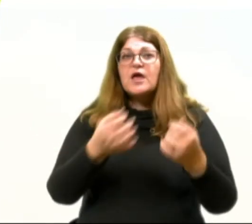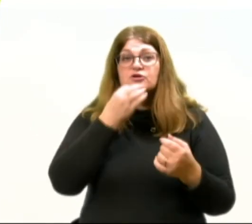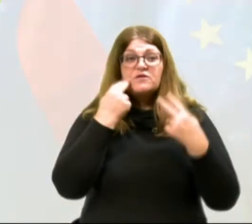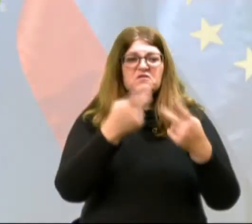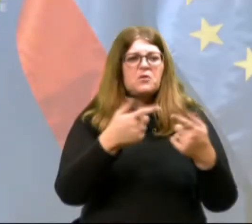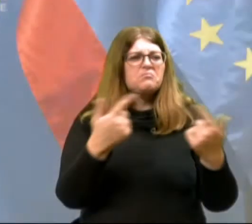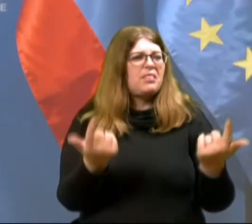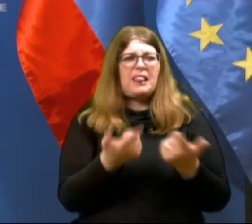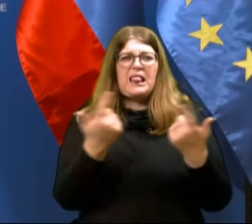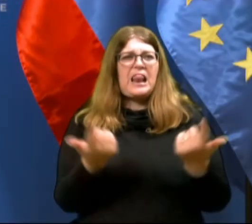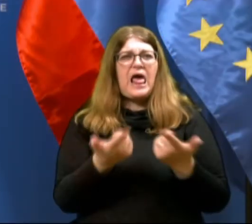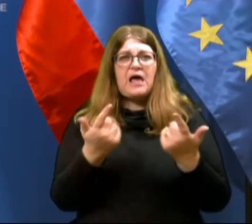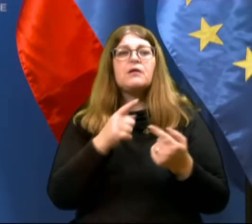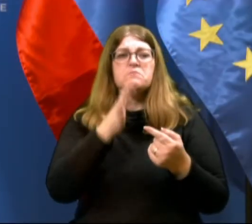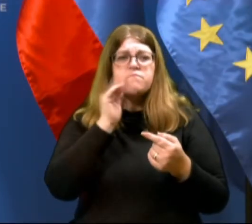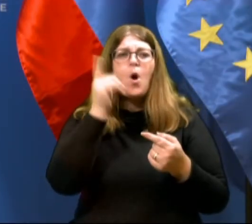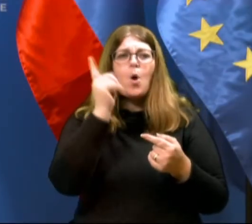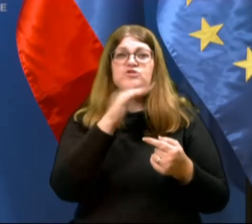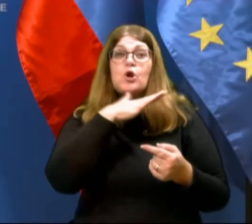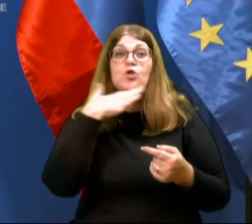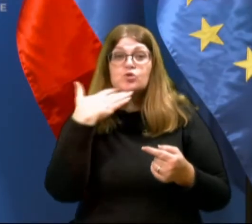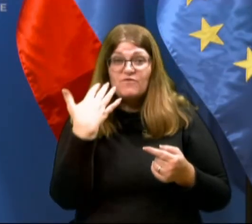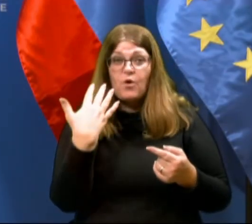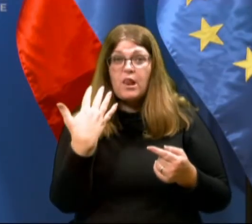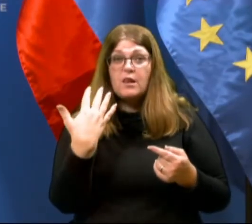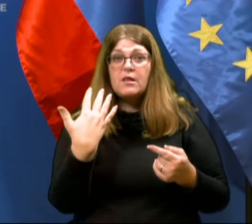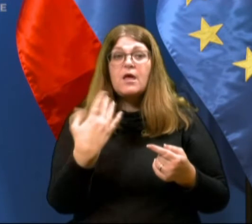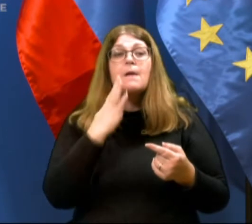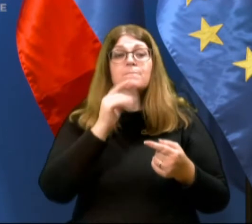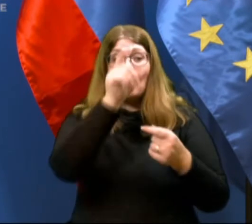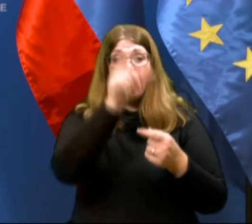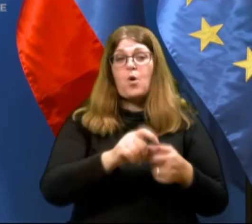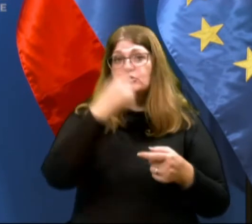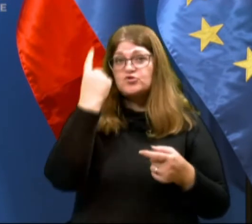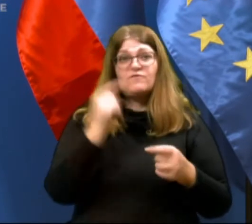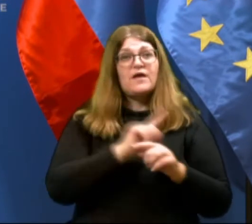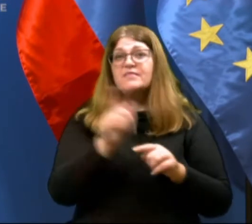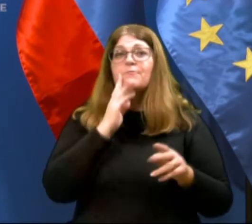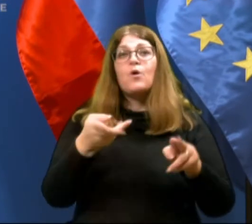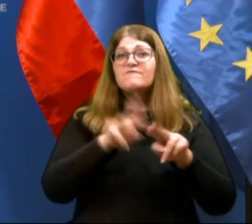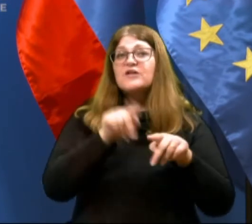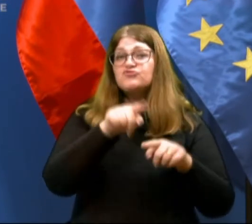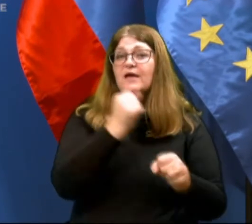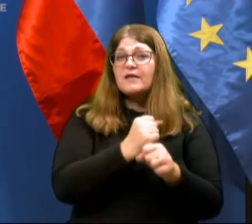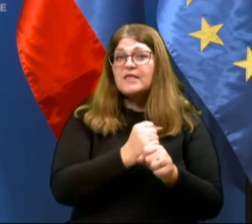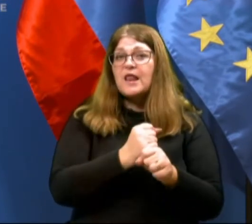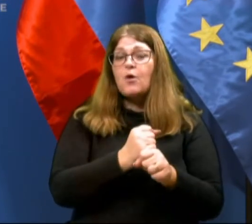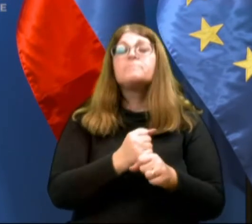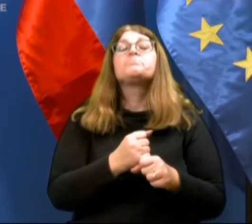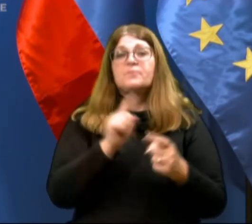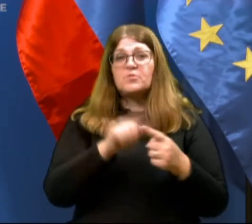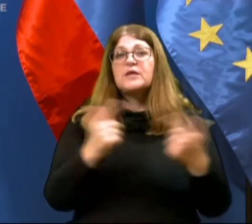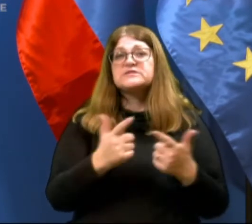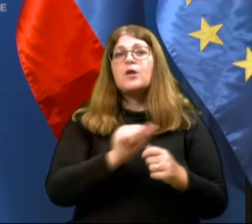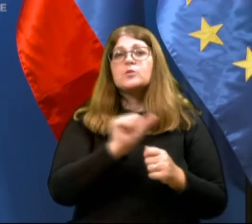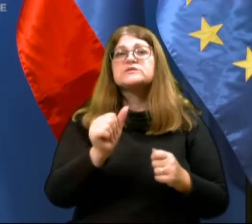bo opozorilo zaleglo in da bo kršitelj to opozorilo upošteval, se seveda lahko